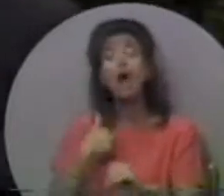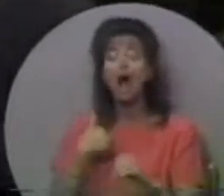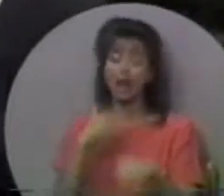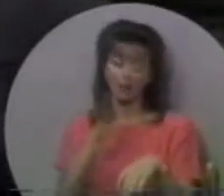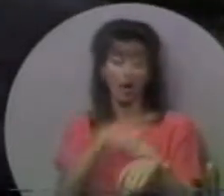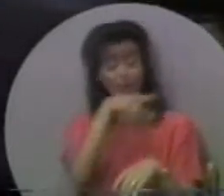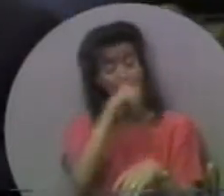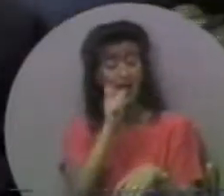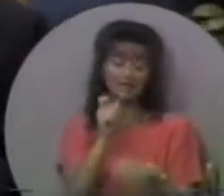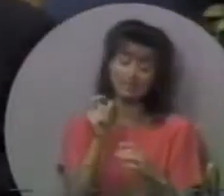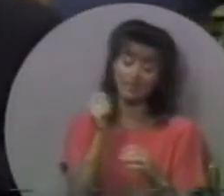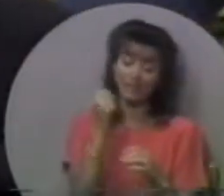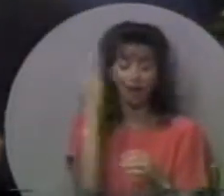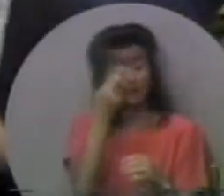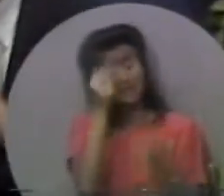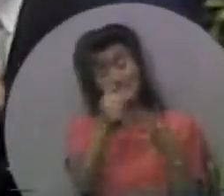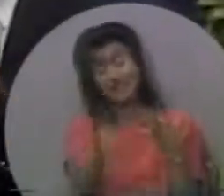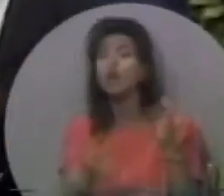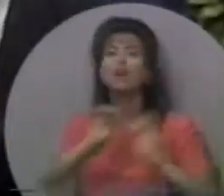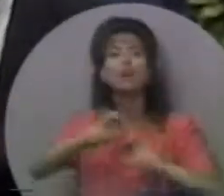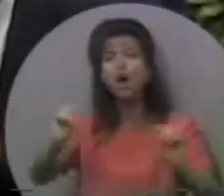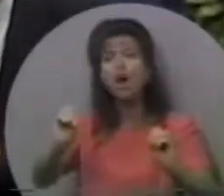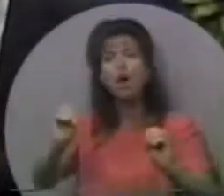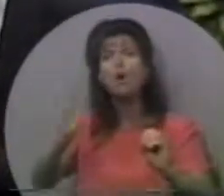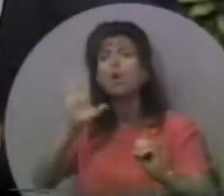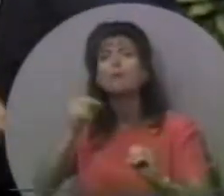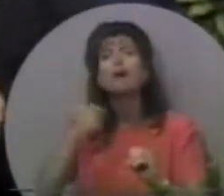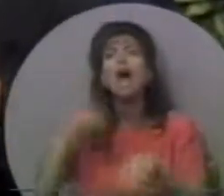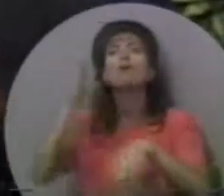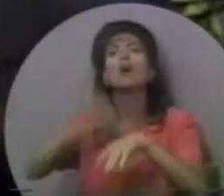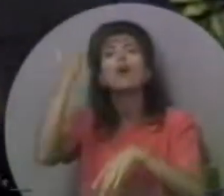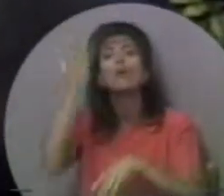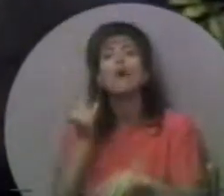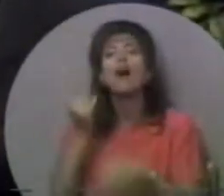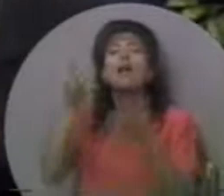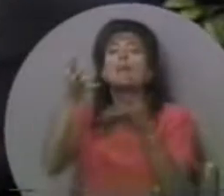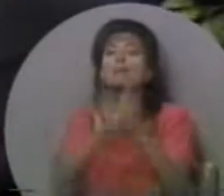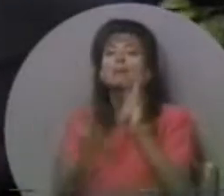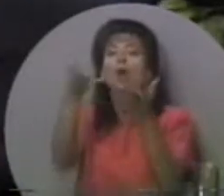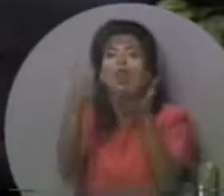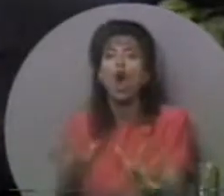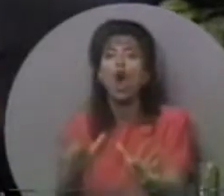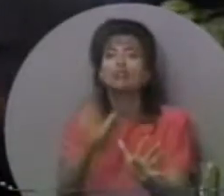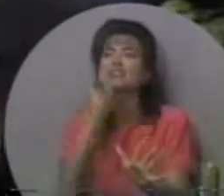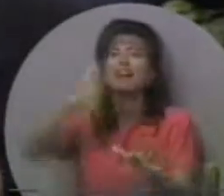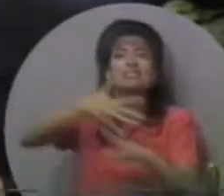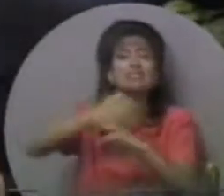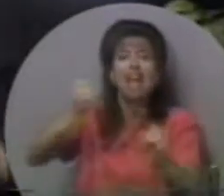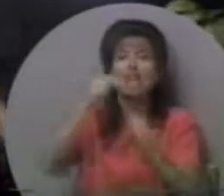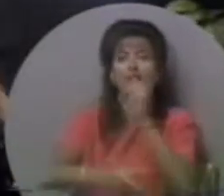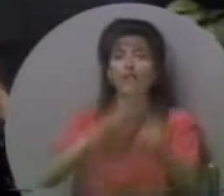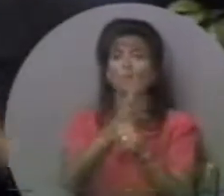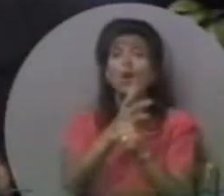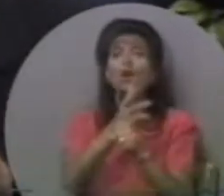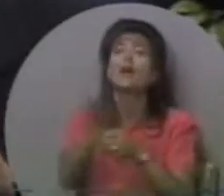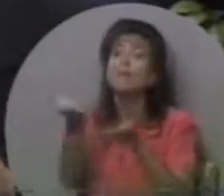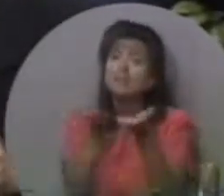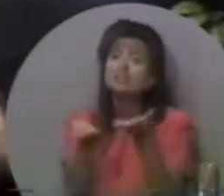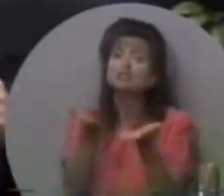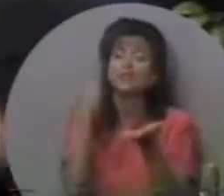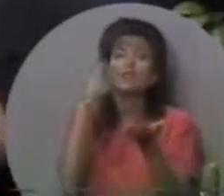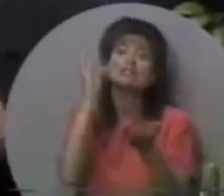місцевість. Я не покликаний з будь-якої іншої причини, крім тої, що є загублені люди. Є